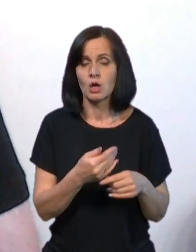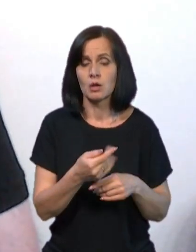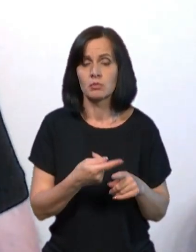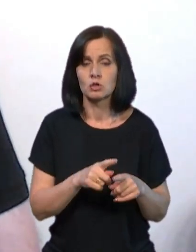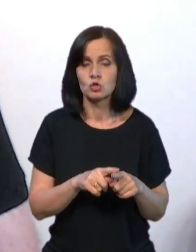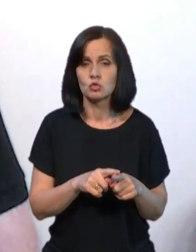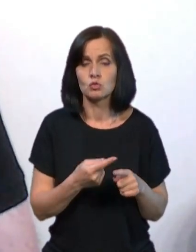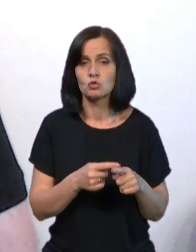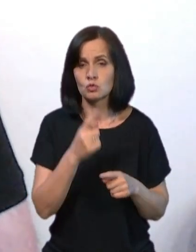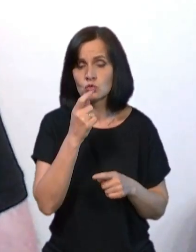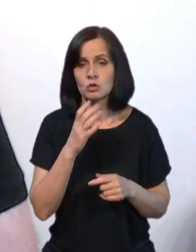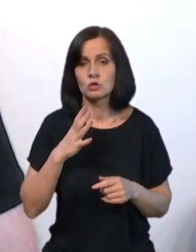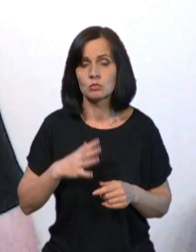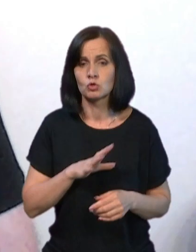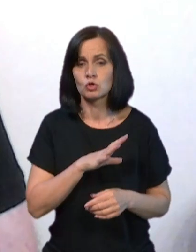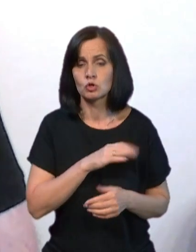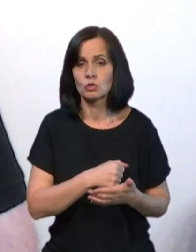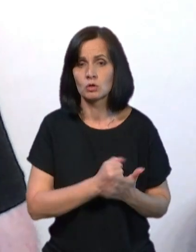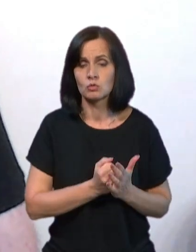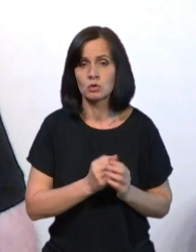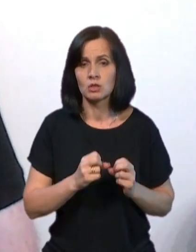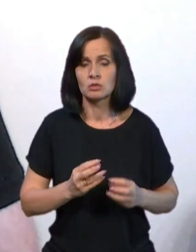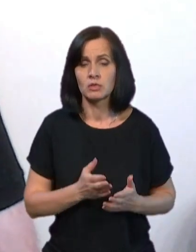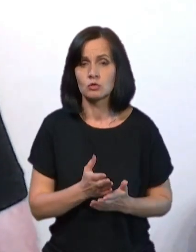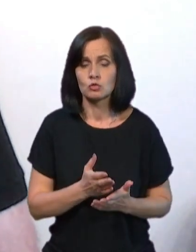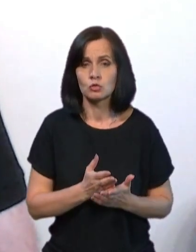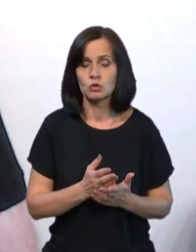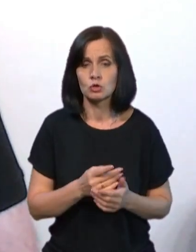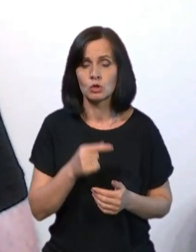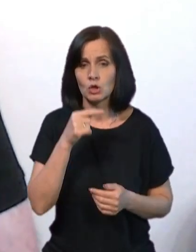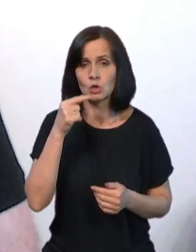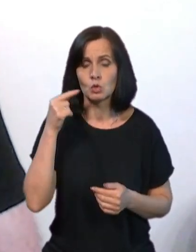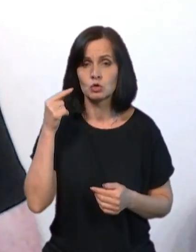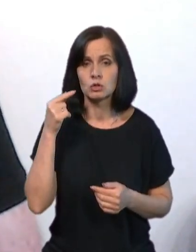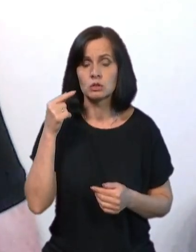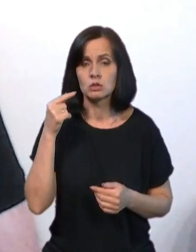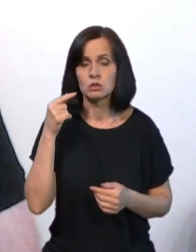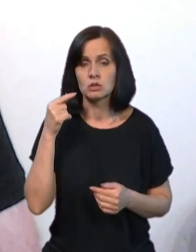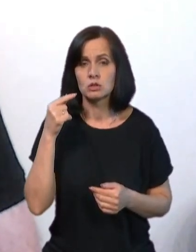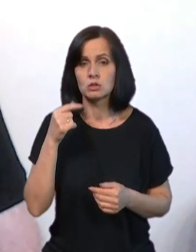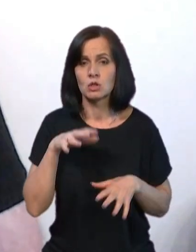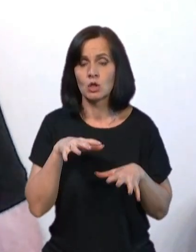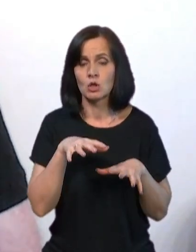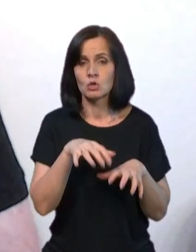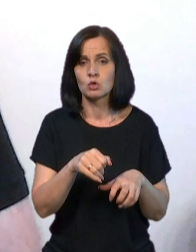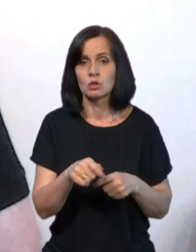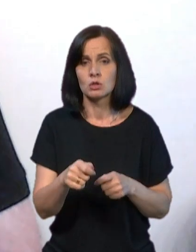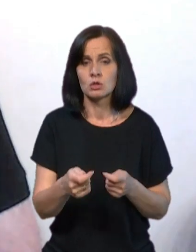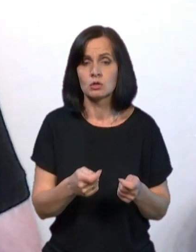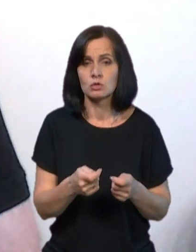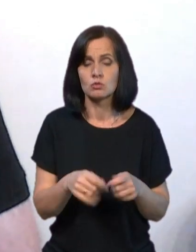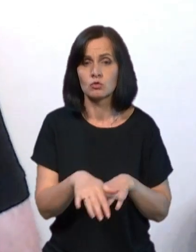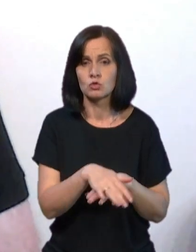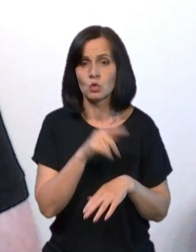цю інформацію змушені були підтвердити спецслужби російської окупаційної адміністрації на